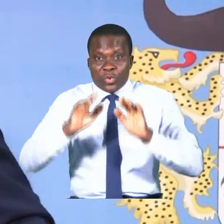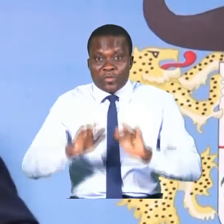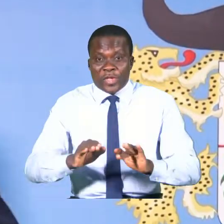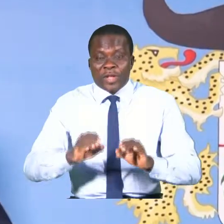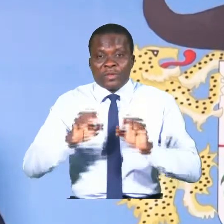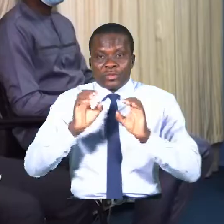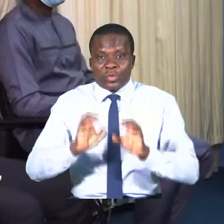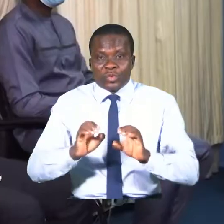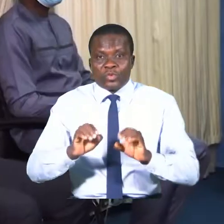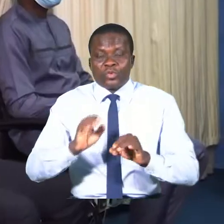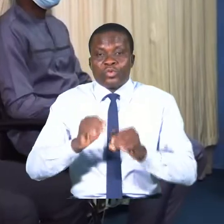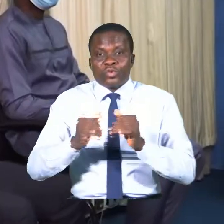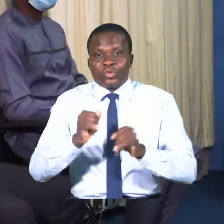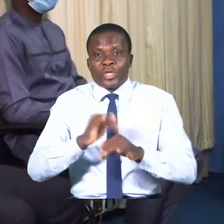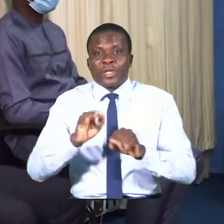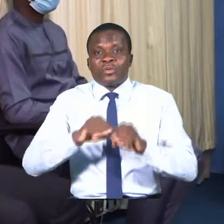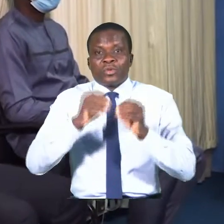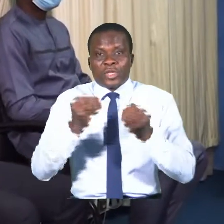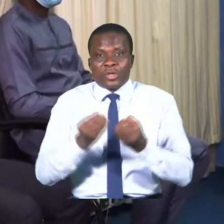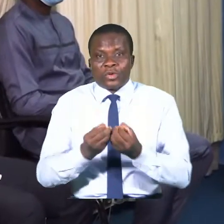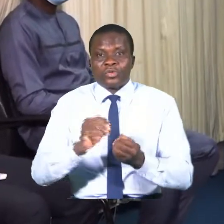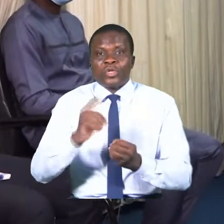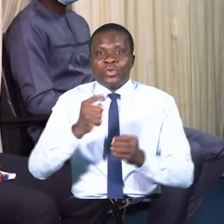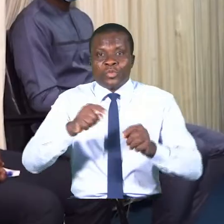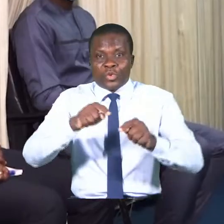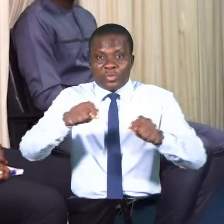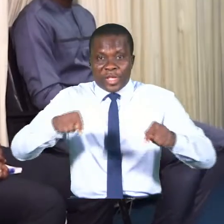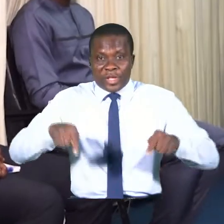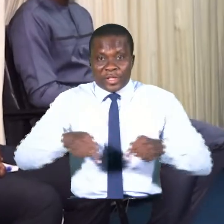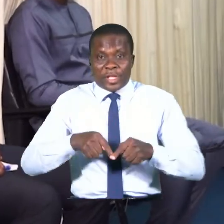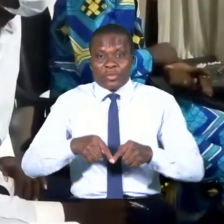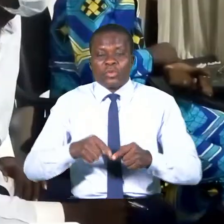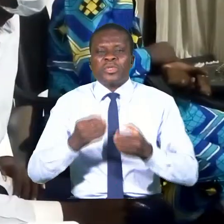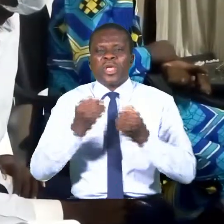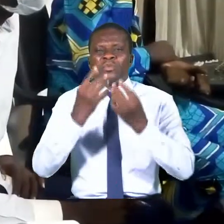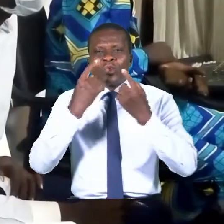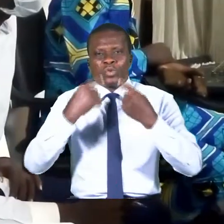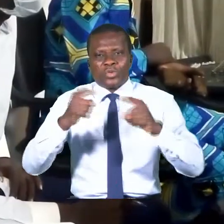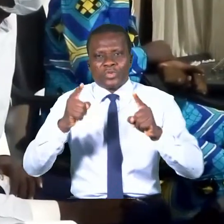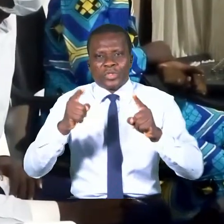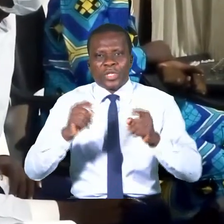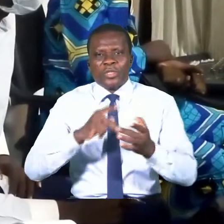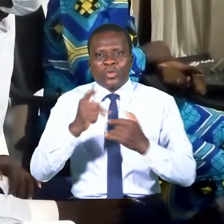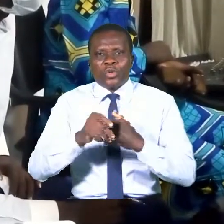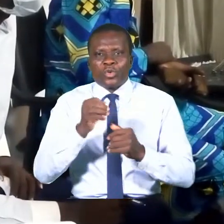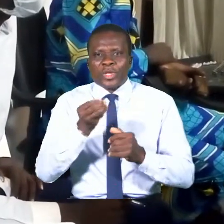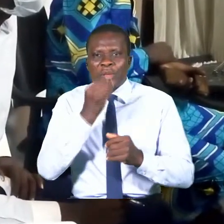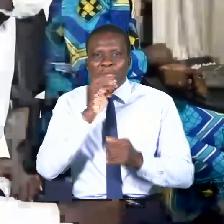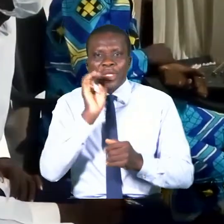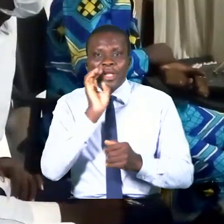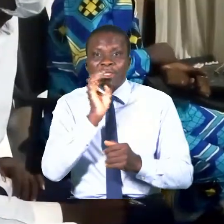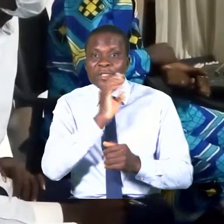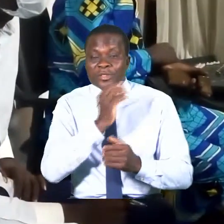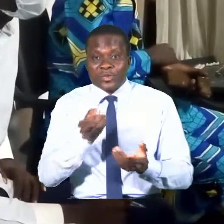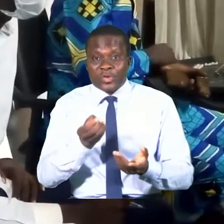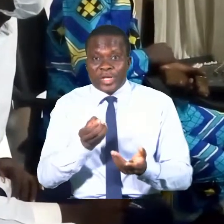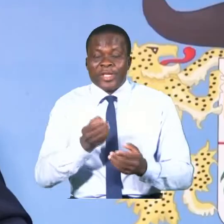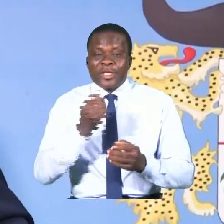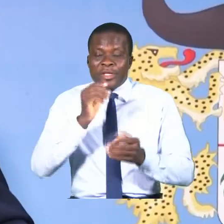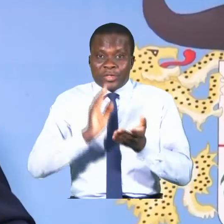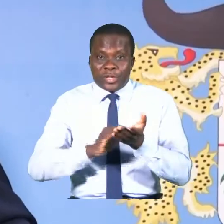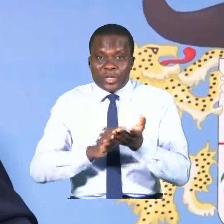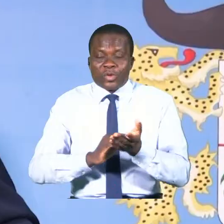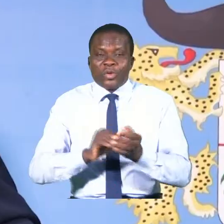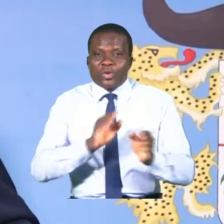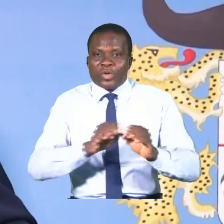Cotonou, sur lequel nous avons organisé notre premier table ronde, qui a eu beaucoup de succès. Le programme des cantines scolaires, sur lequel nous avons fait une